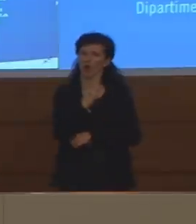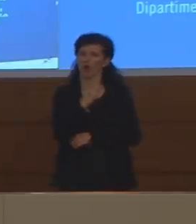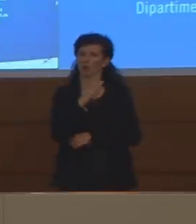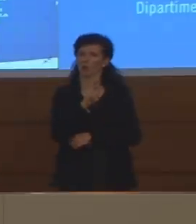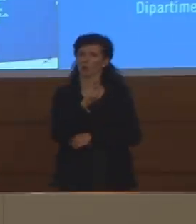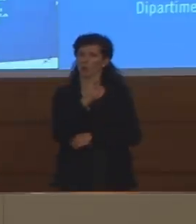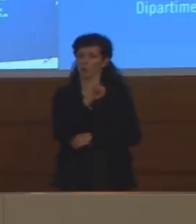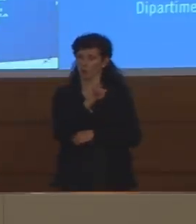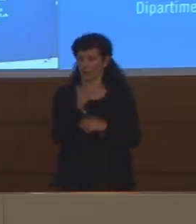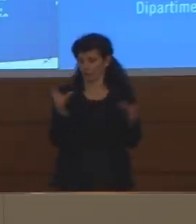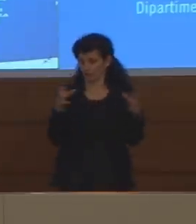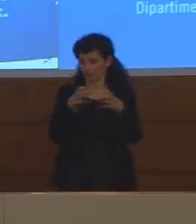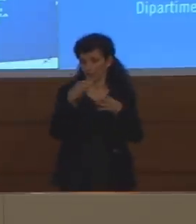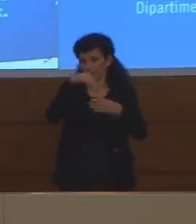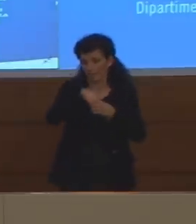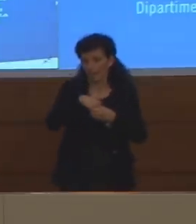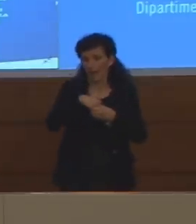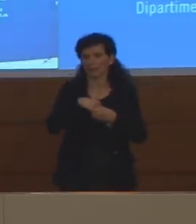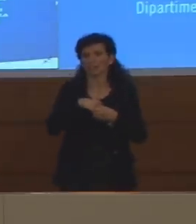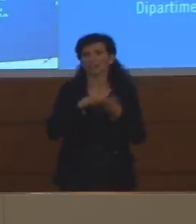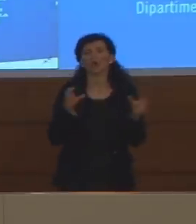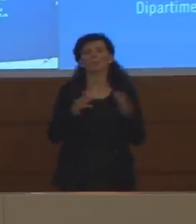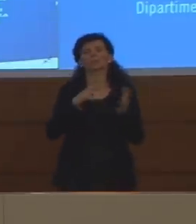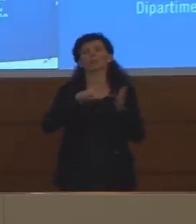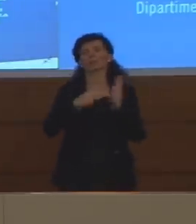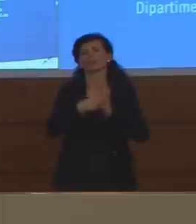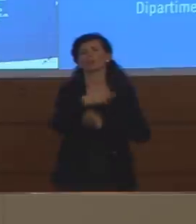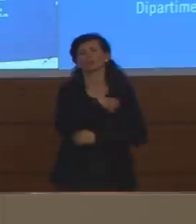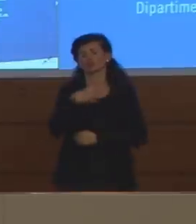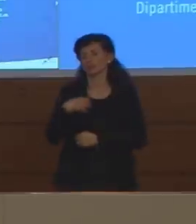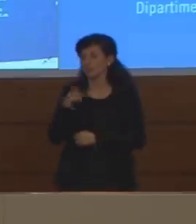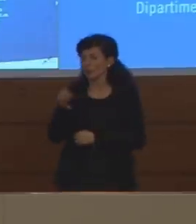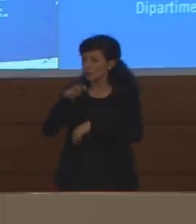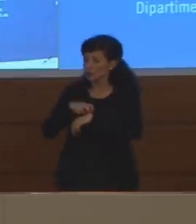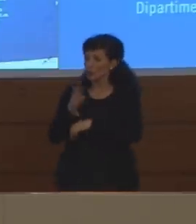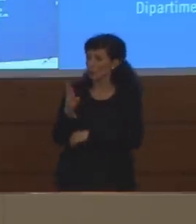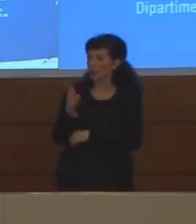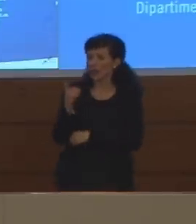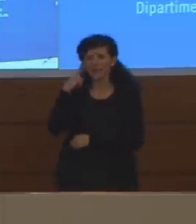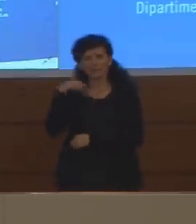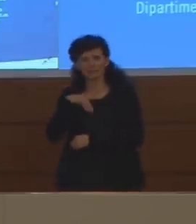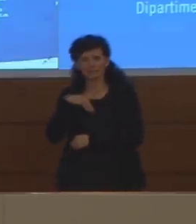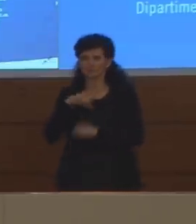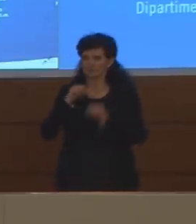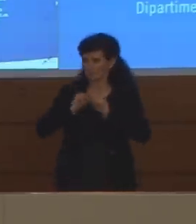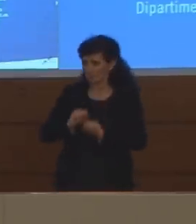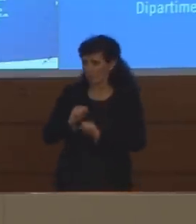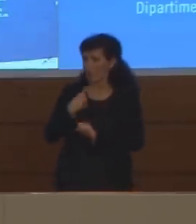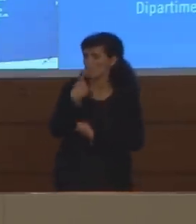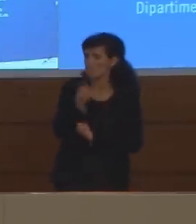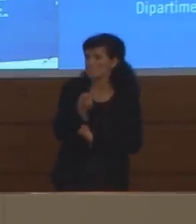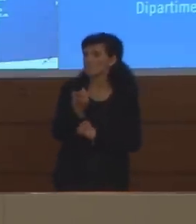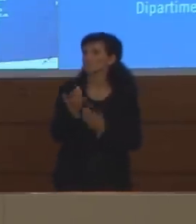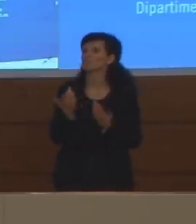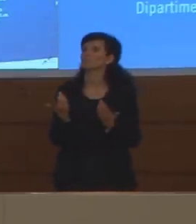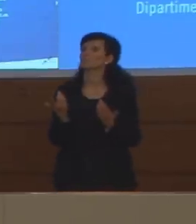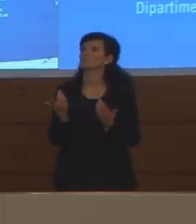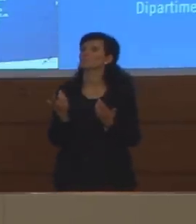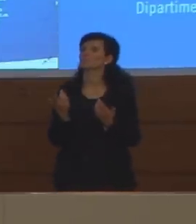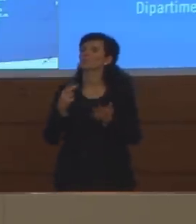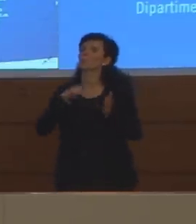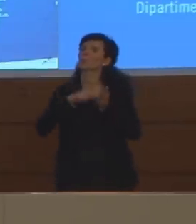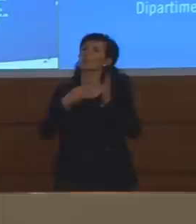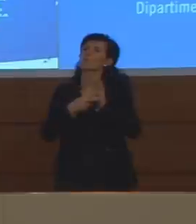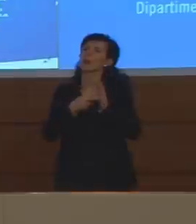anche di questo comitato volevo domandarle se se la sente di rispondere non quando e come comunicherà se il problema della